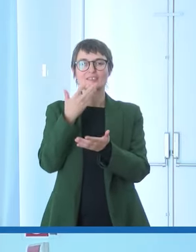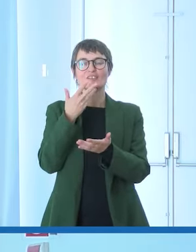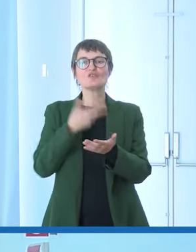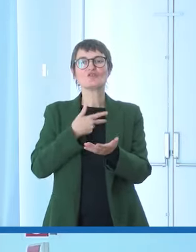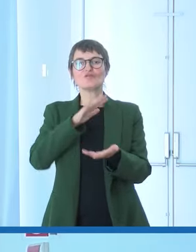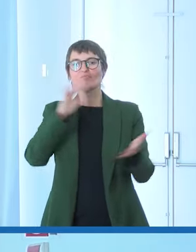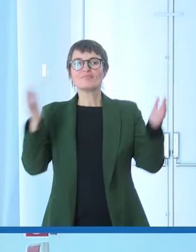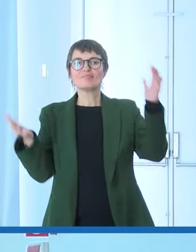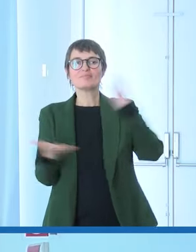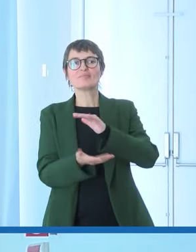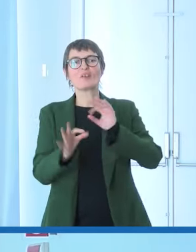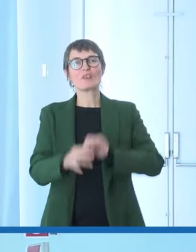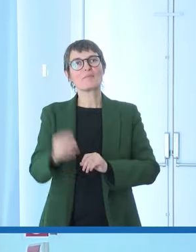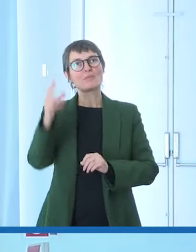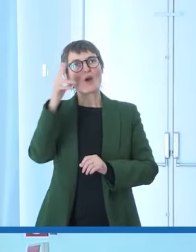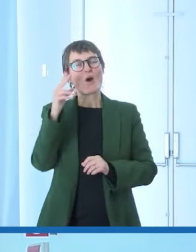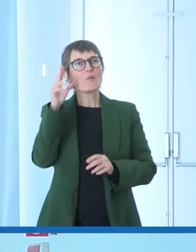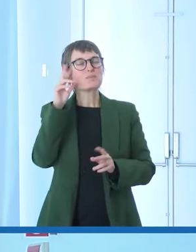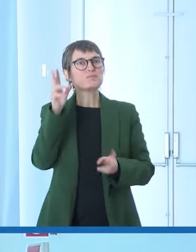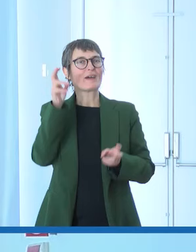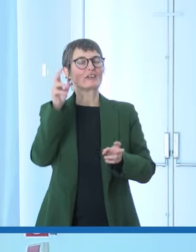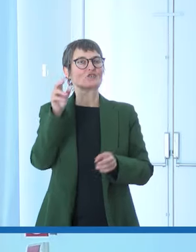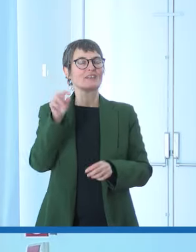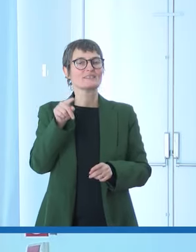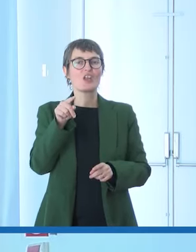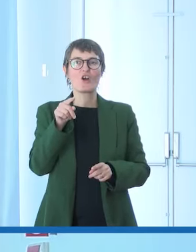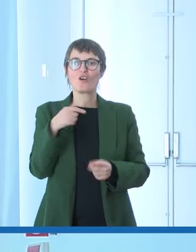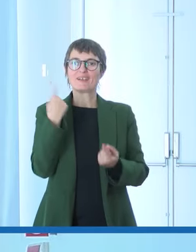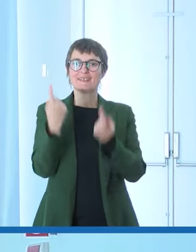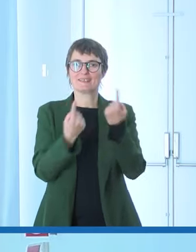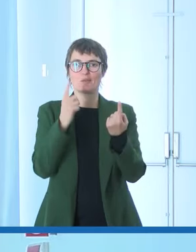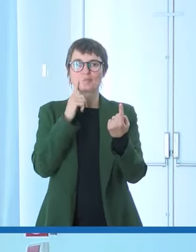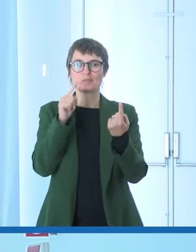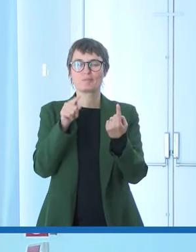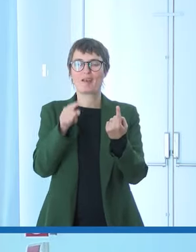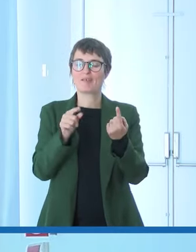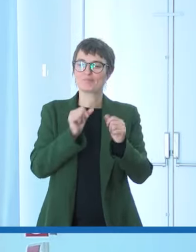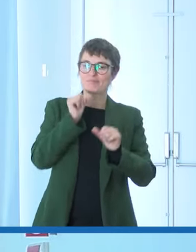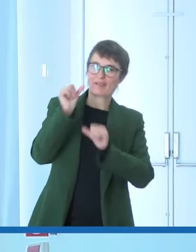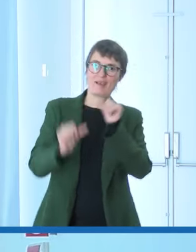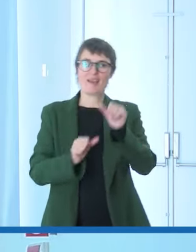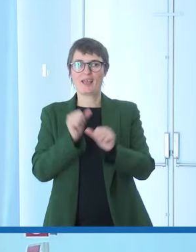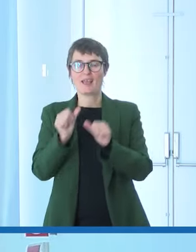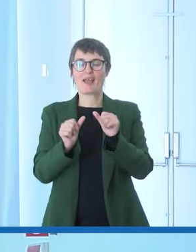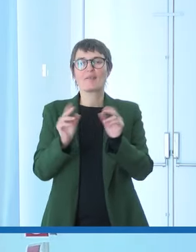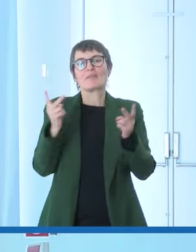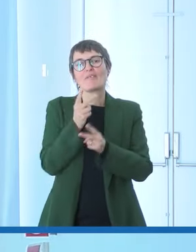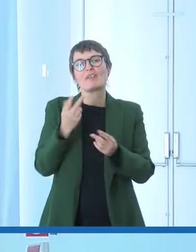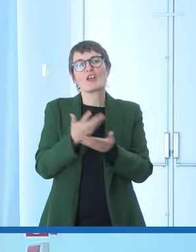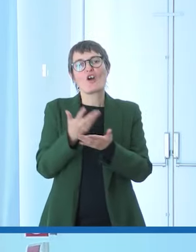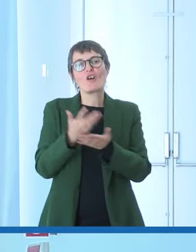situazione cambia in maniera radicale e repentina e ci racconta una storia di inclusione piena e attiva